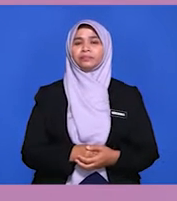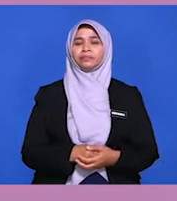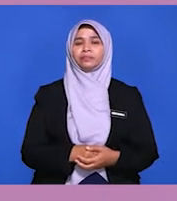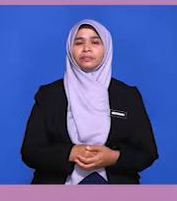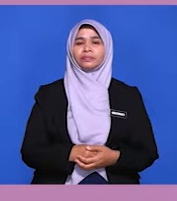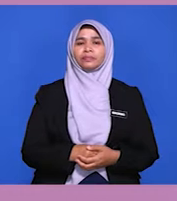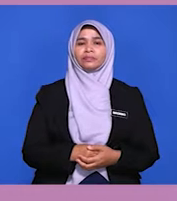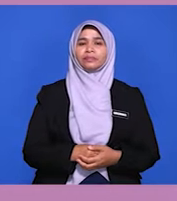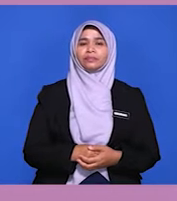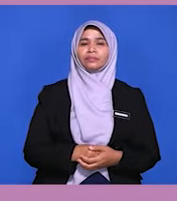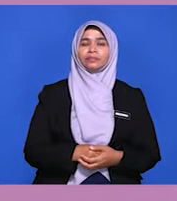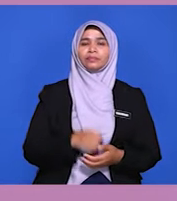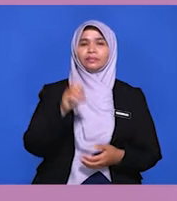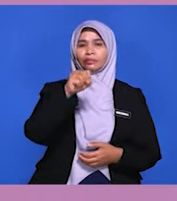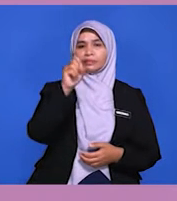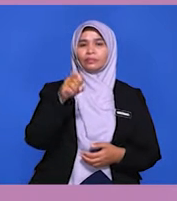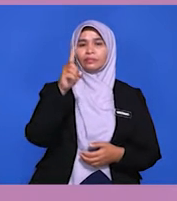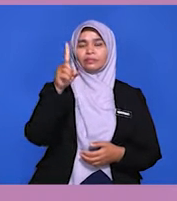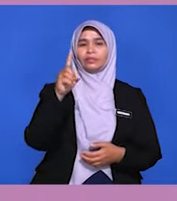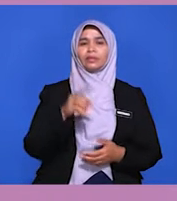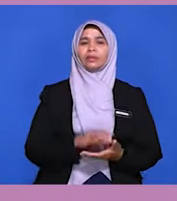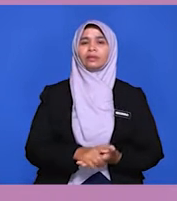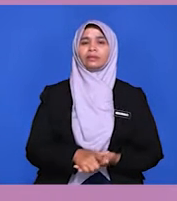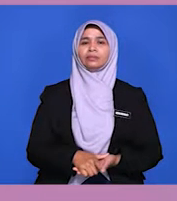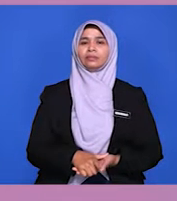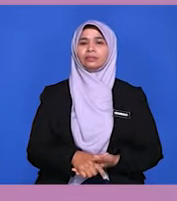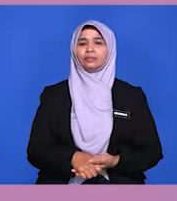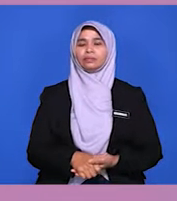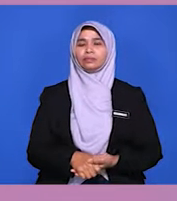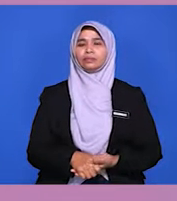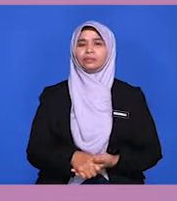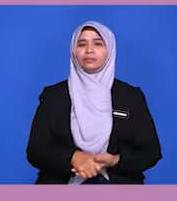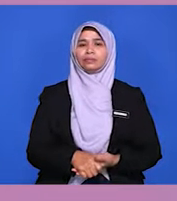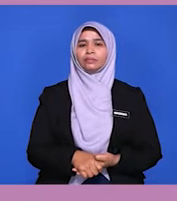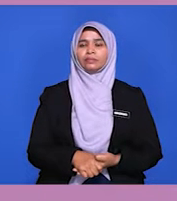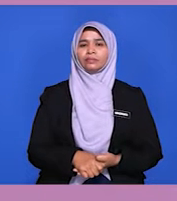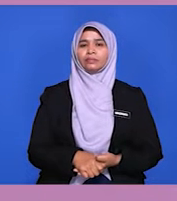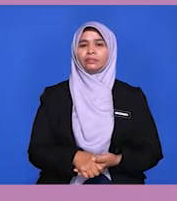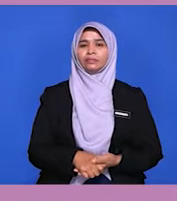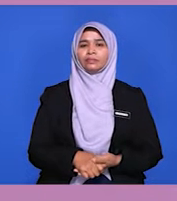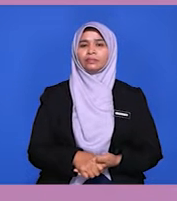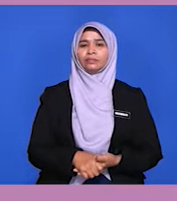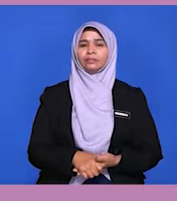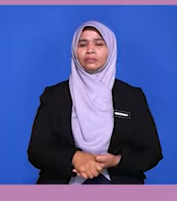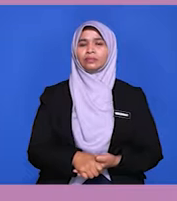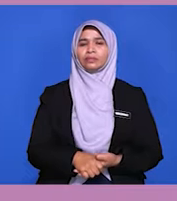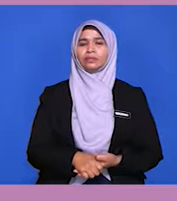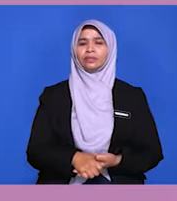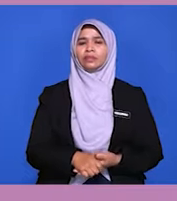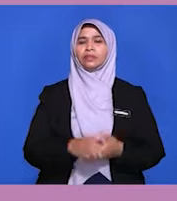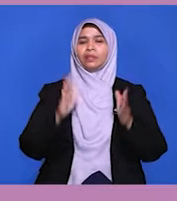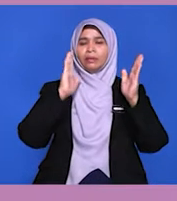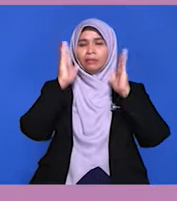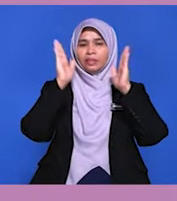pada hari ini. Soalannya adalah seperti berikut. Pelajar-pelajar boleh baca dengan tenang. Cikgu akan bacakan